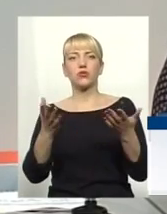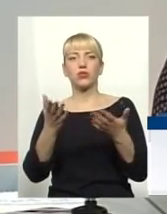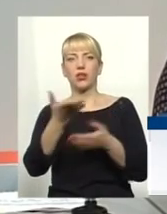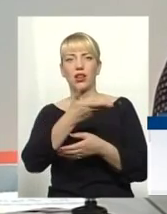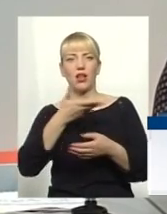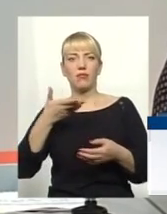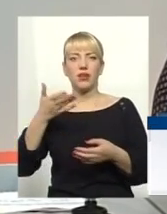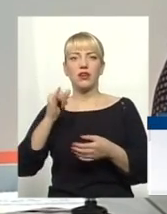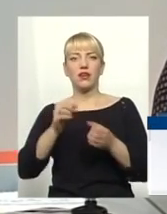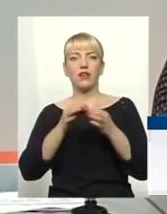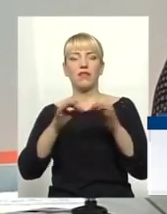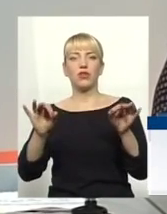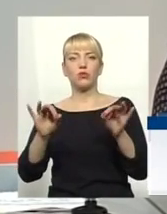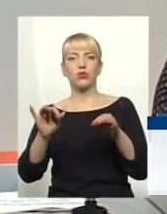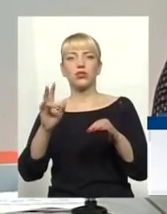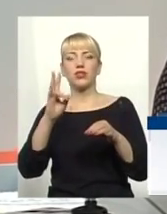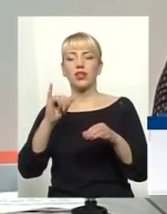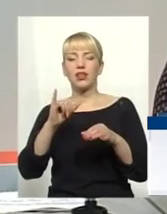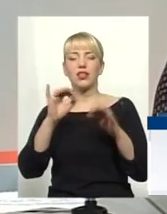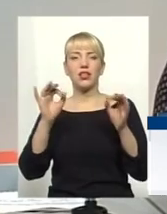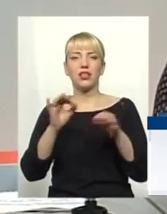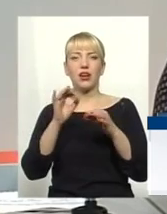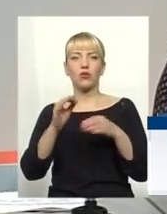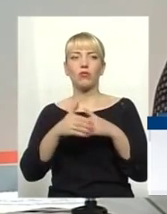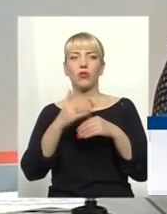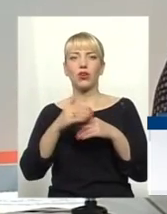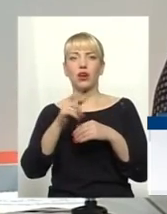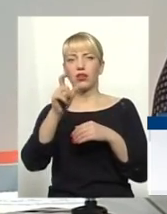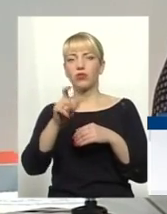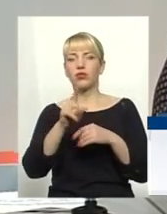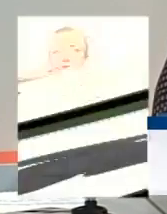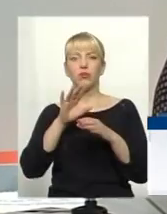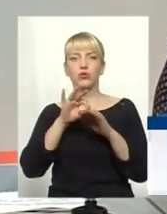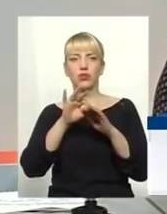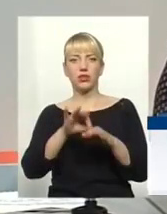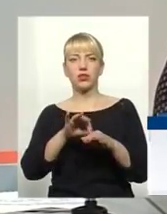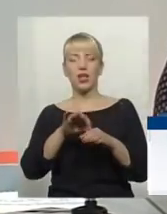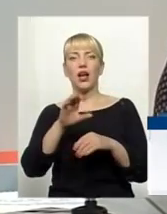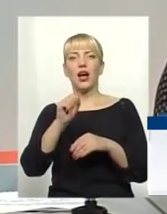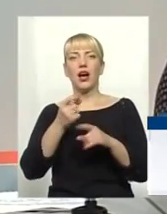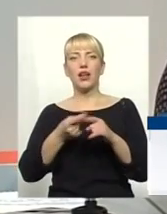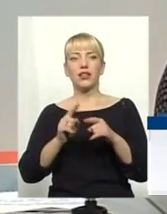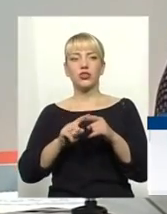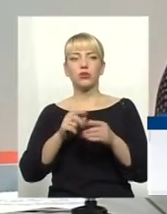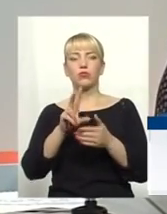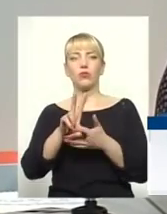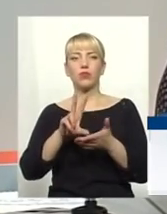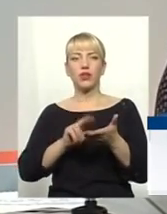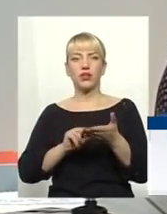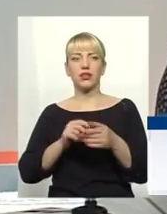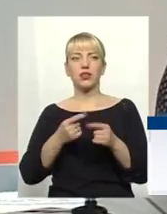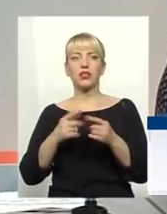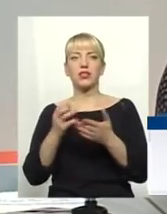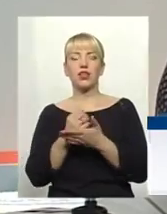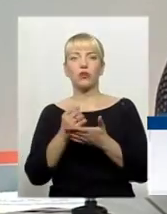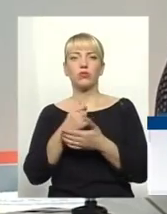і відпустять. І жодного покарання він не понесе. А на цьому прикладі зароблять